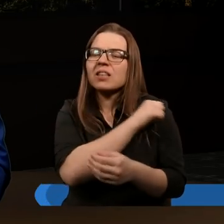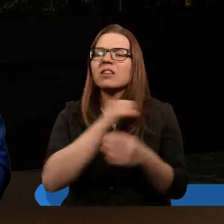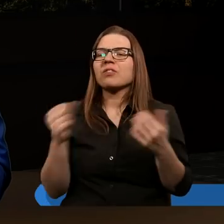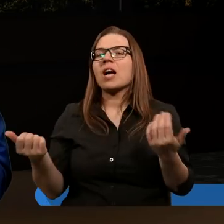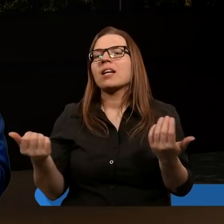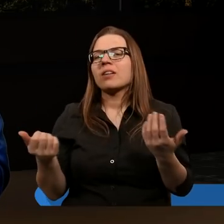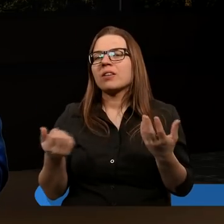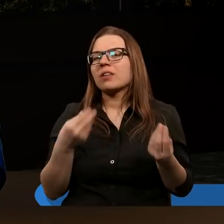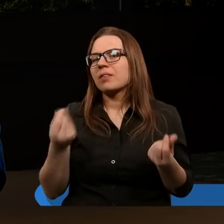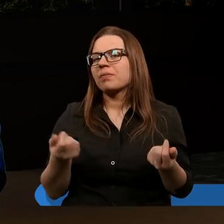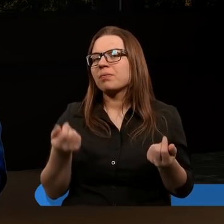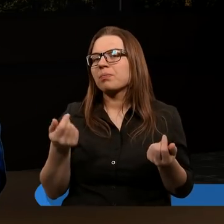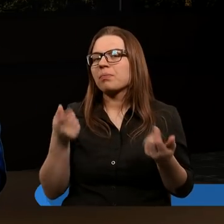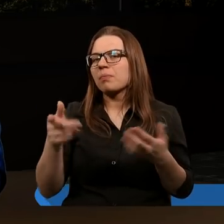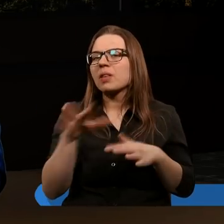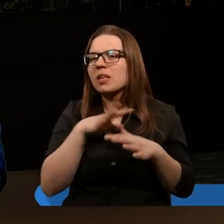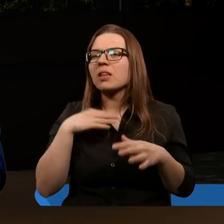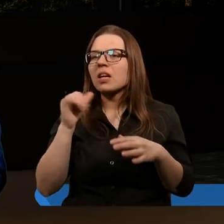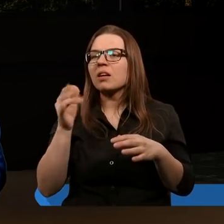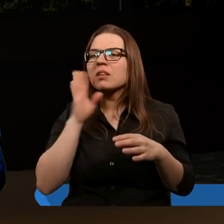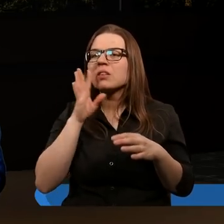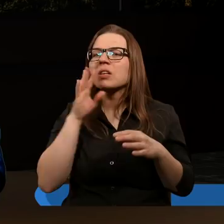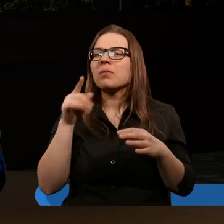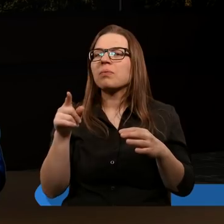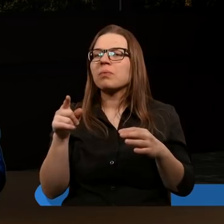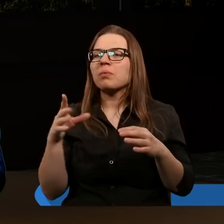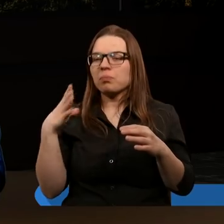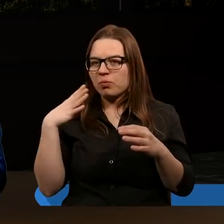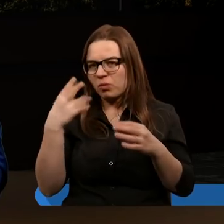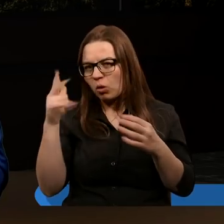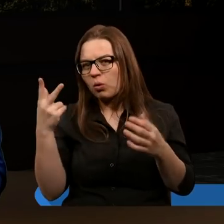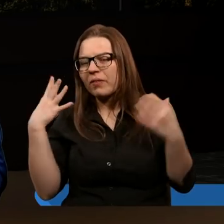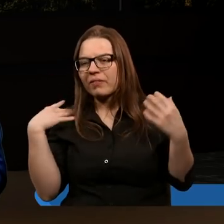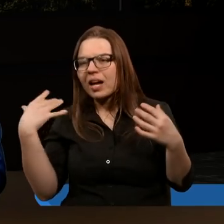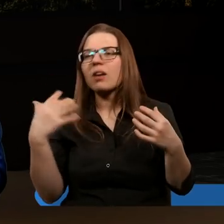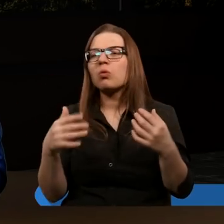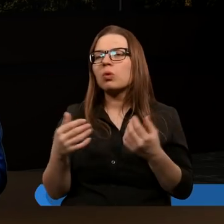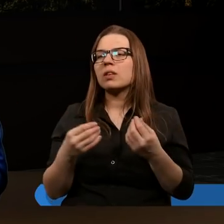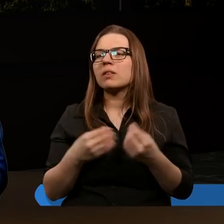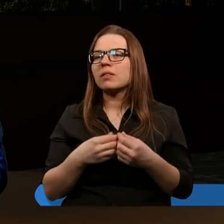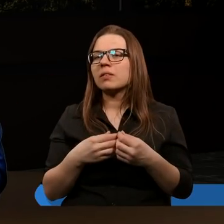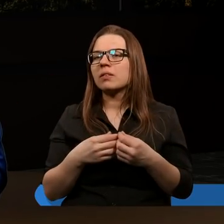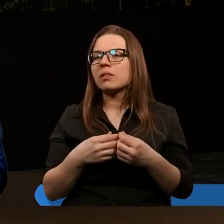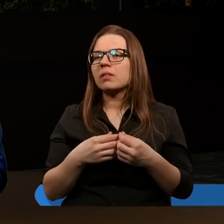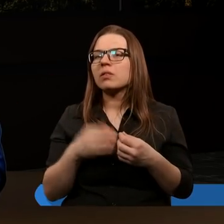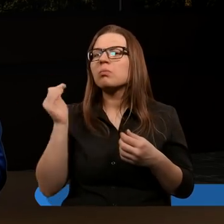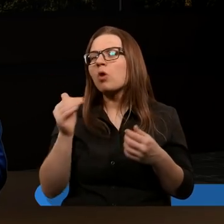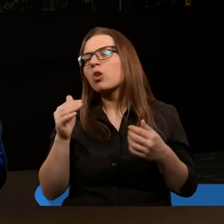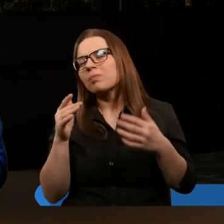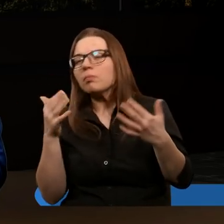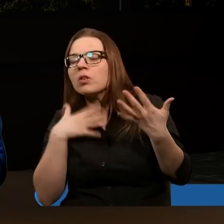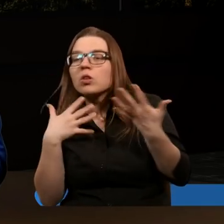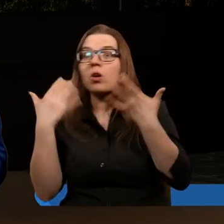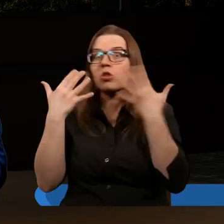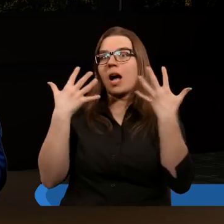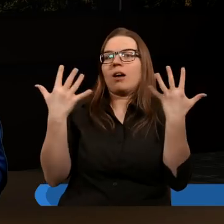świąt, też dzień święty, prawda, jako sobota, który był w I, II wieku, już była niedziela i tak możemy obserwować, że